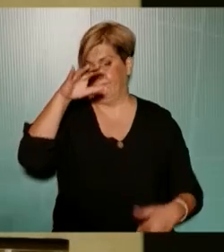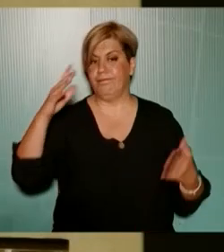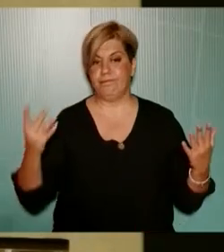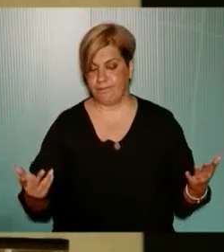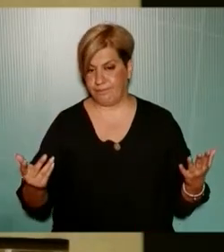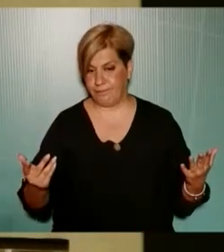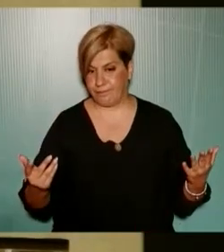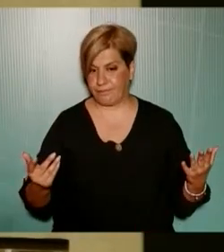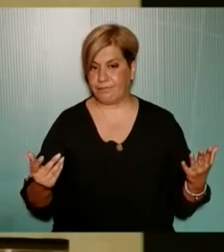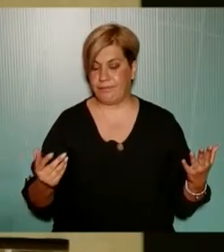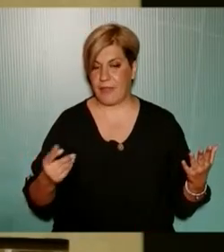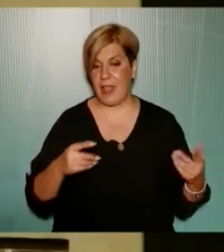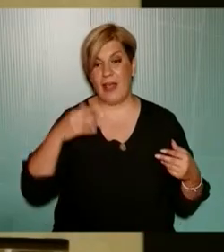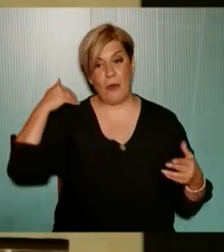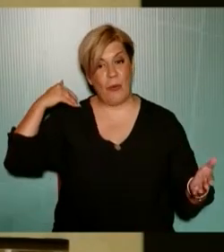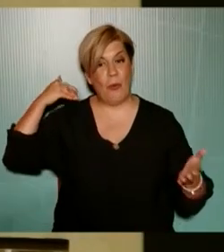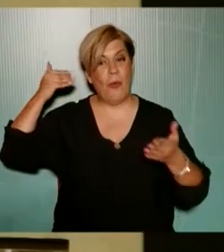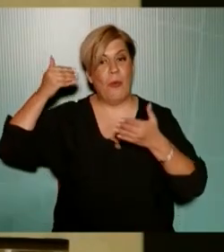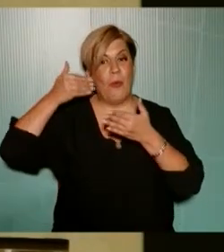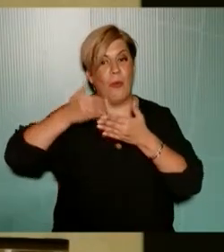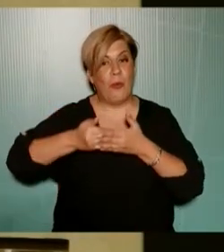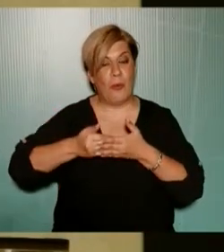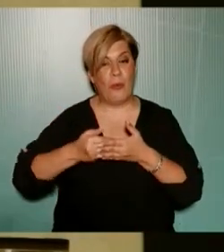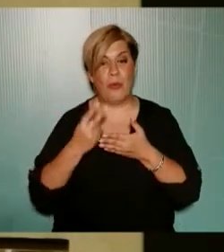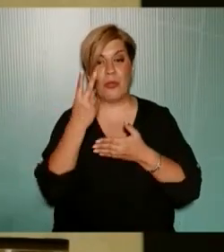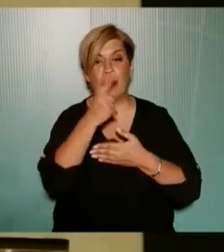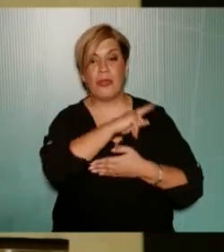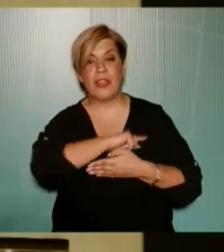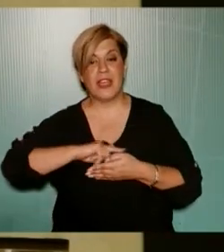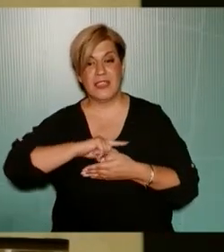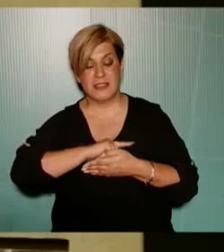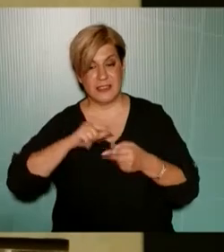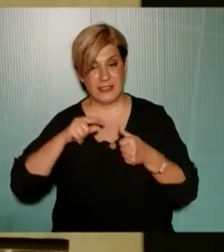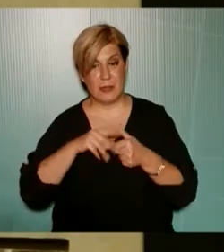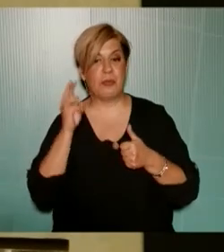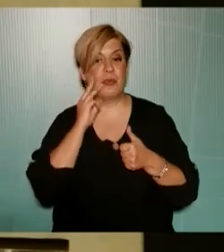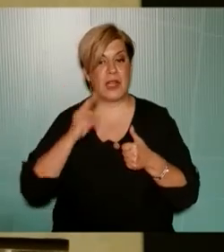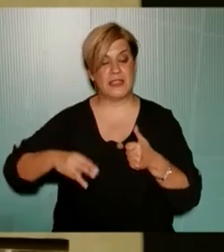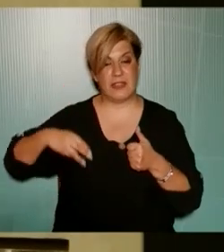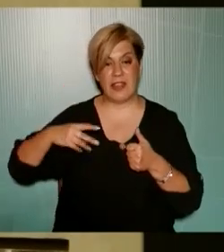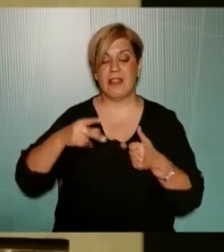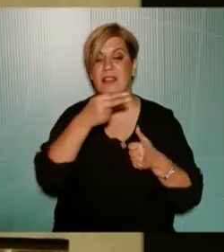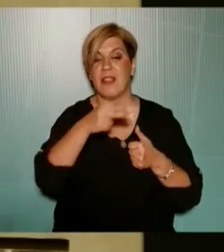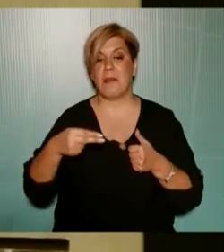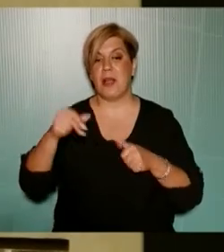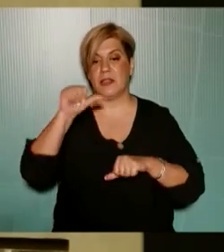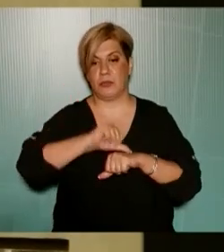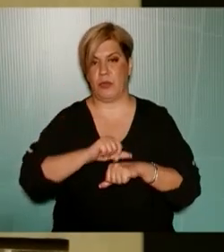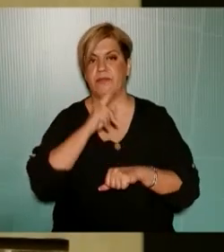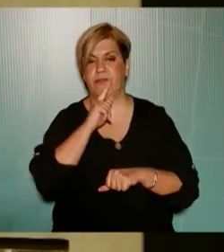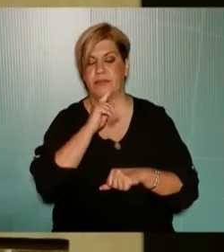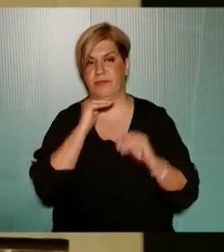ότι διαχρονικά δύο διοικήσεις χειρίστηκαν τα θέματα της πόλης